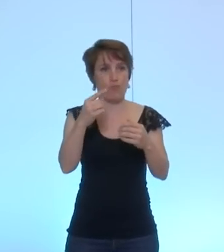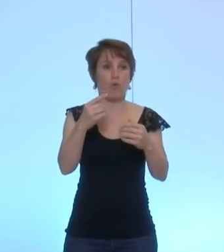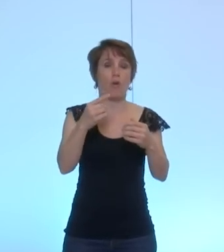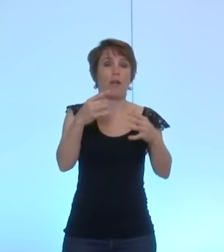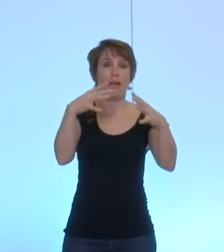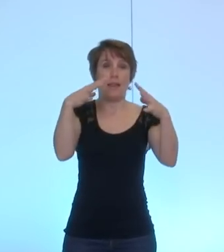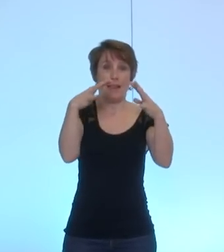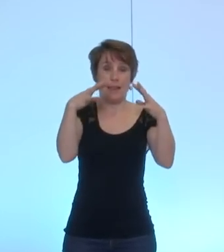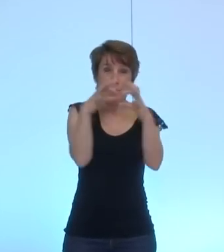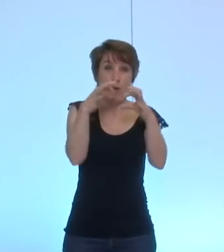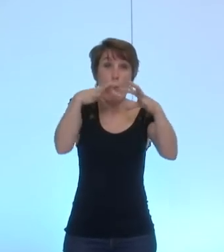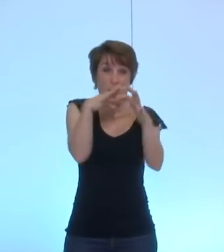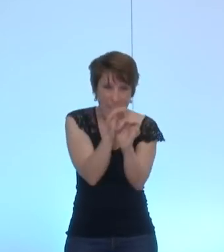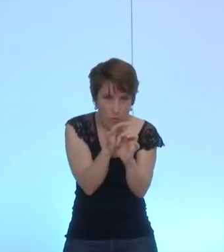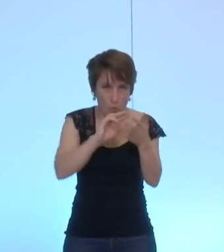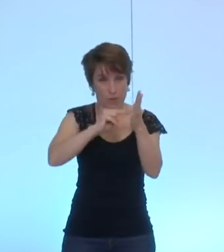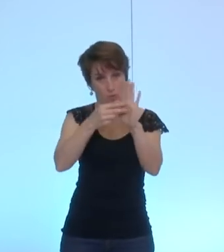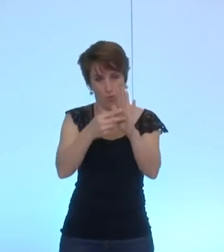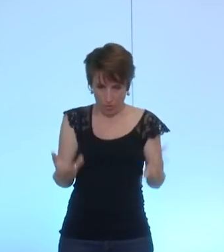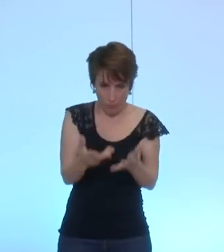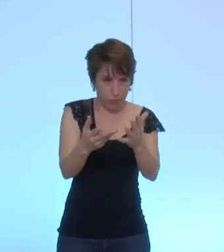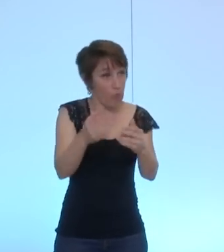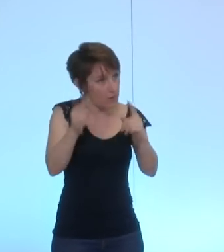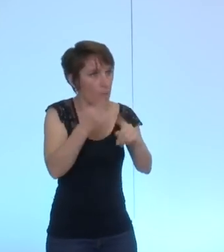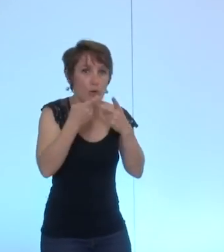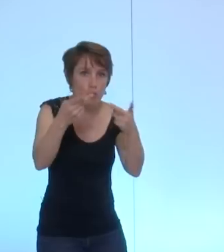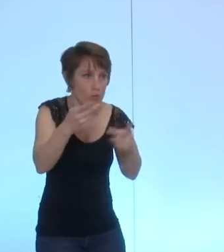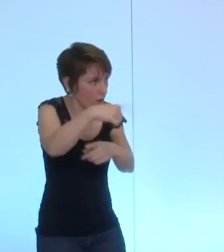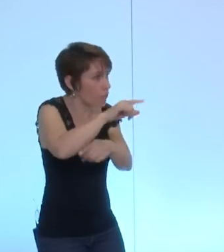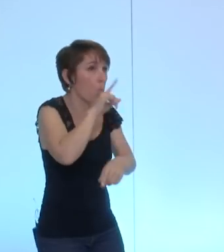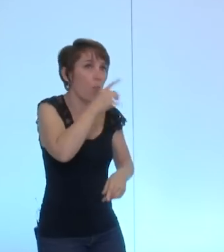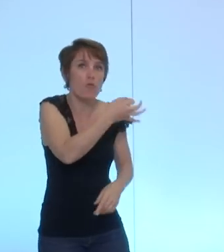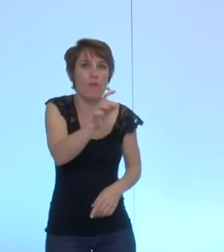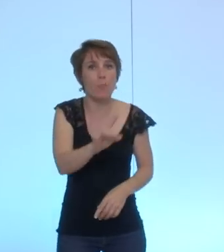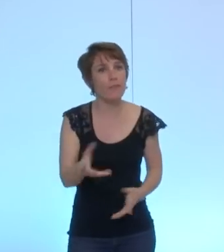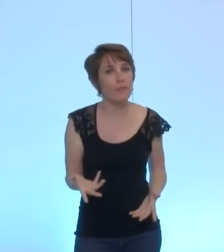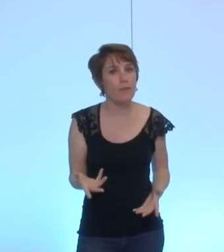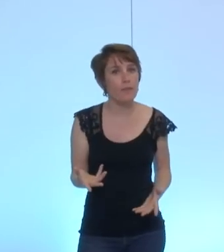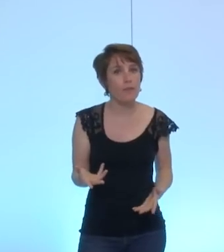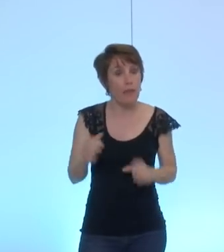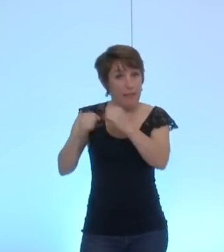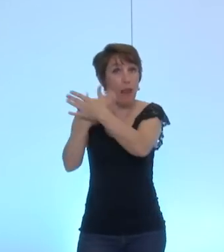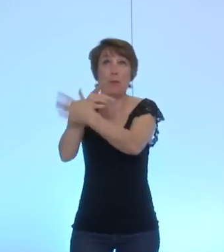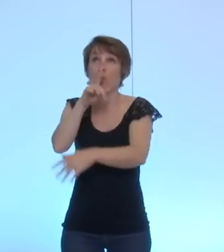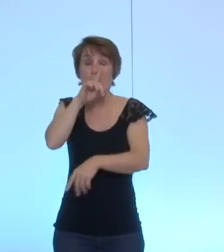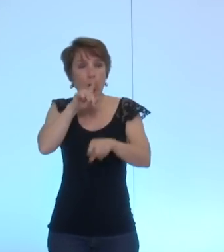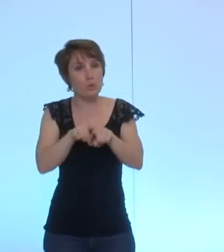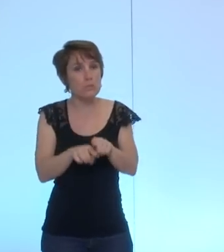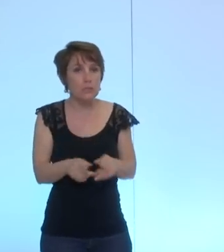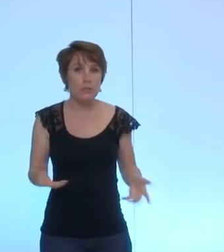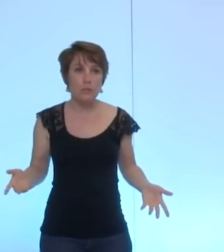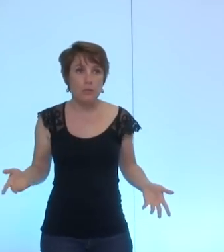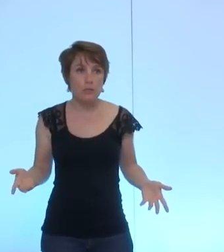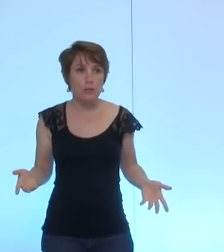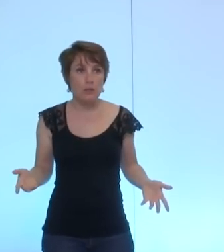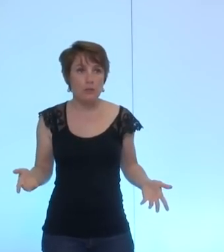paraît nécessaire de le redire puisque vous ne l'avez pas dit et la métro ne le dit pas non plus dans les notes